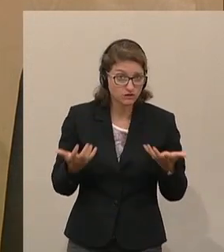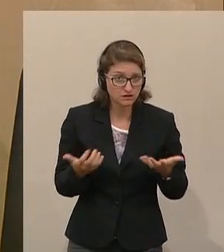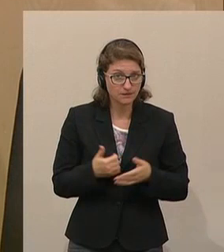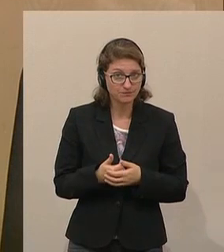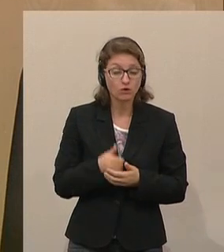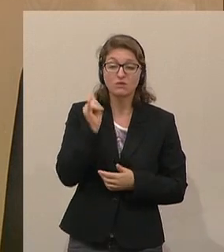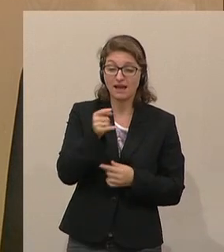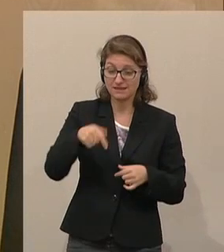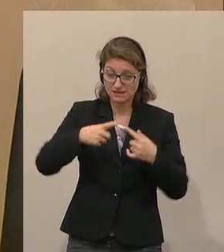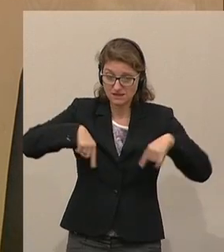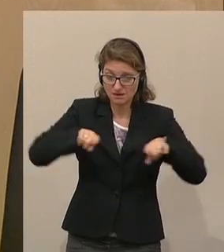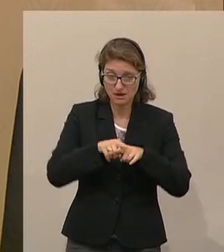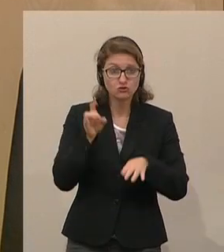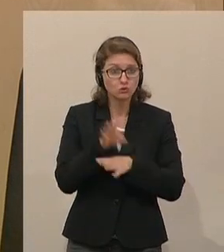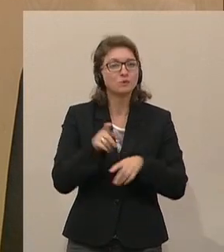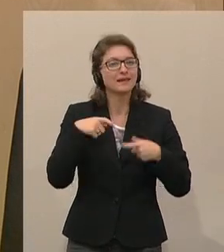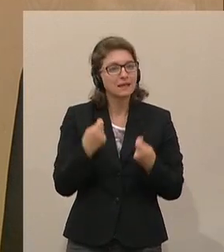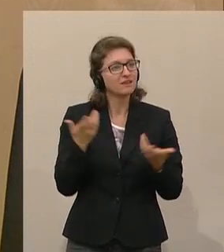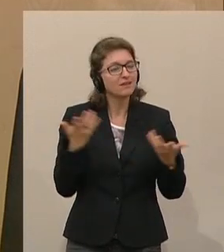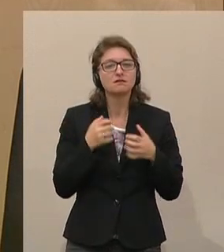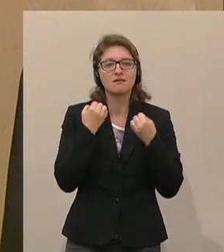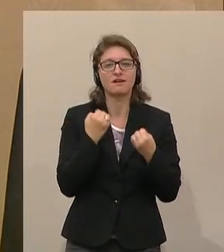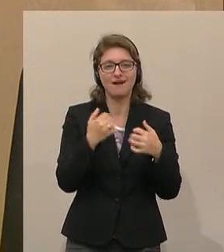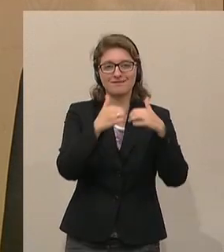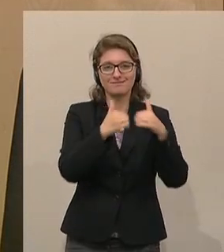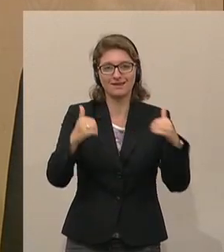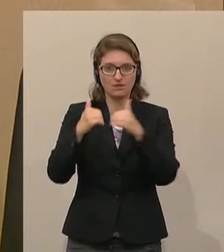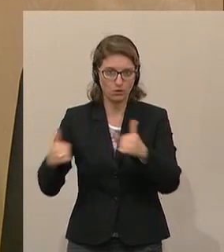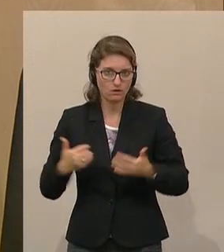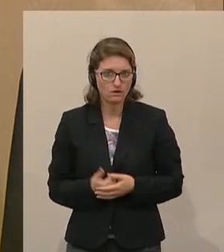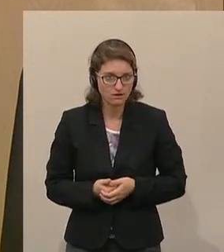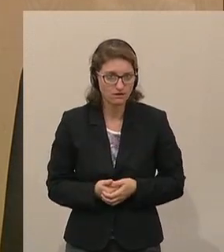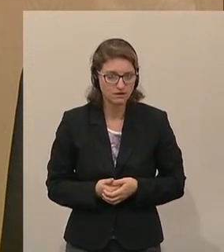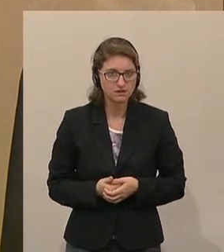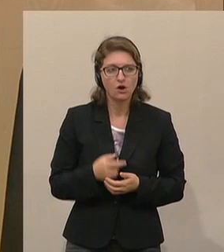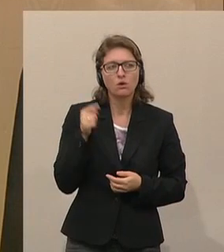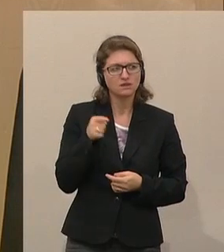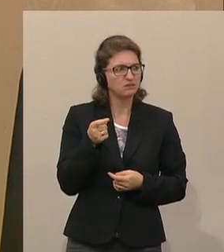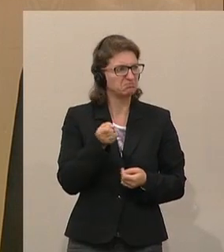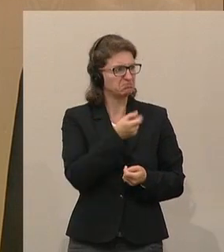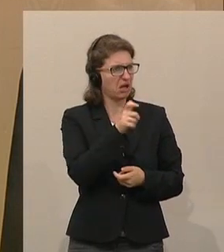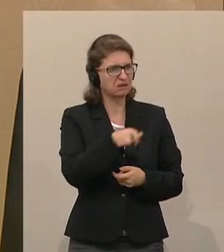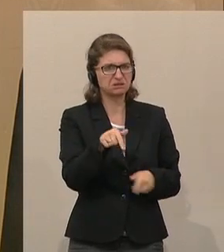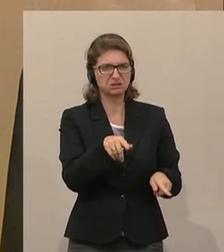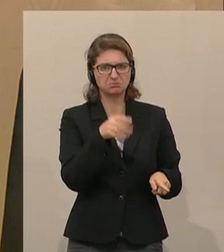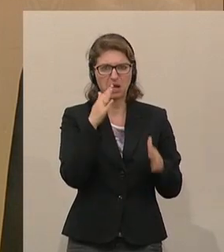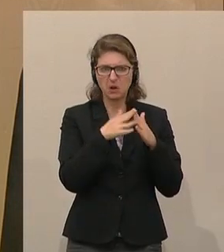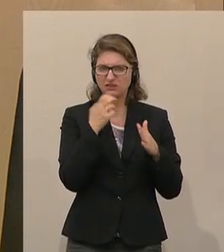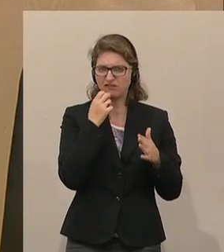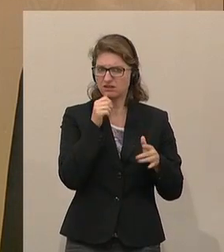Land, ja, gibt es zum Glück eine Gewaltenteilung. Eine Gewaltenteilung, die offenbar einige in diesem Haus nicht akzeptieren wollen.